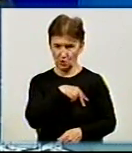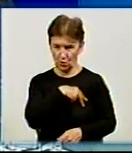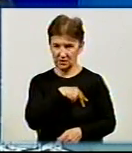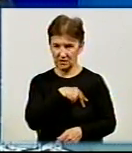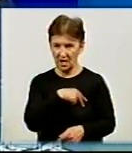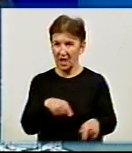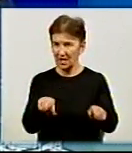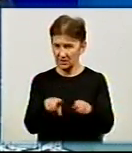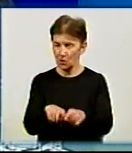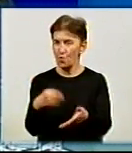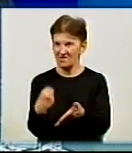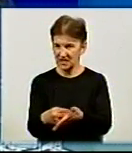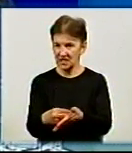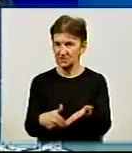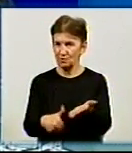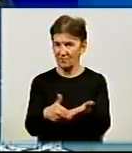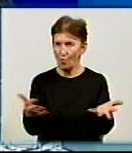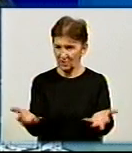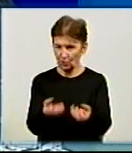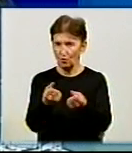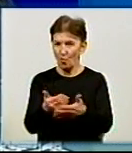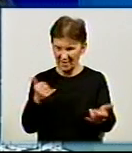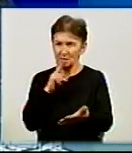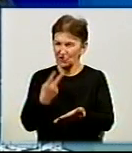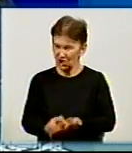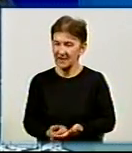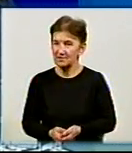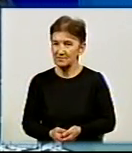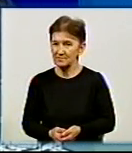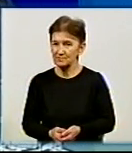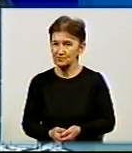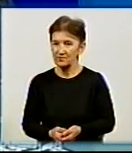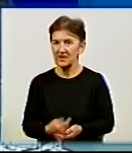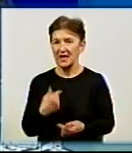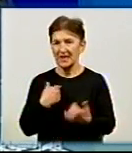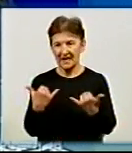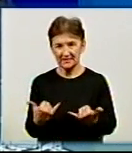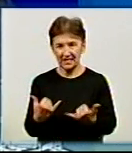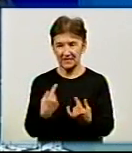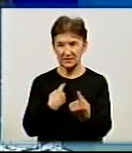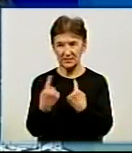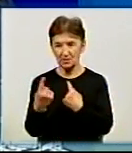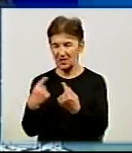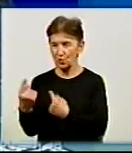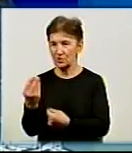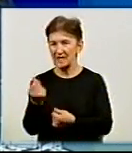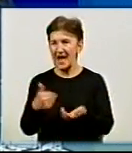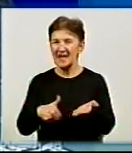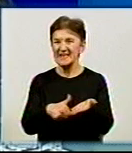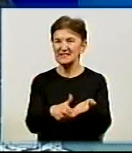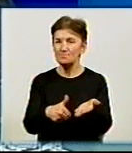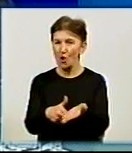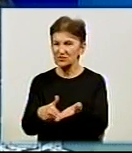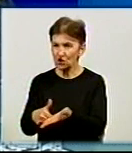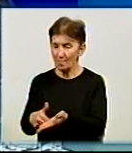фінансову підтримку чи фінансову нагороду? Я зараз спілкуюся зі спонсорами-меценатами і